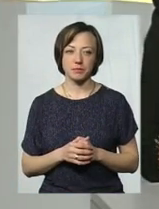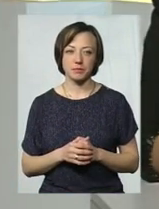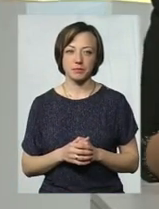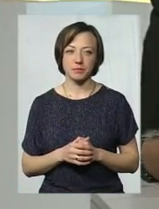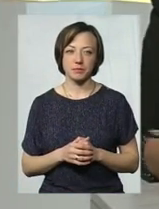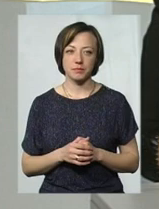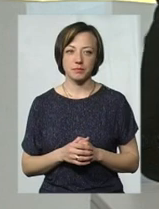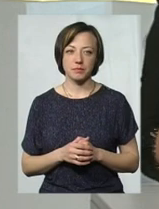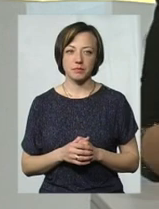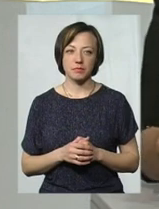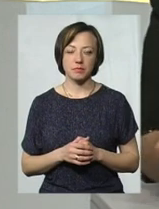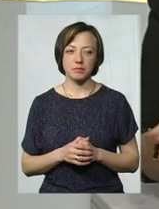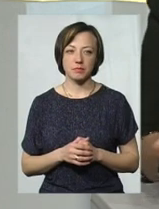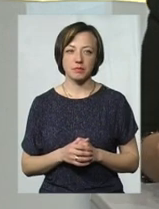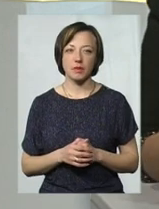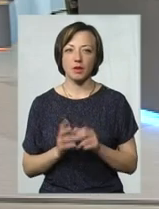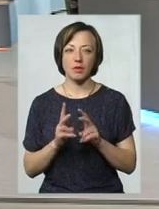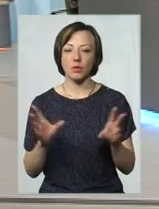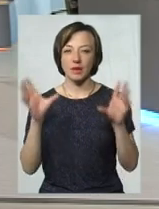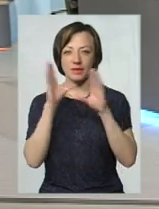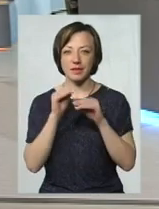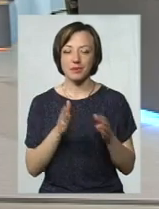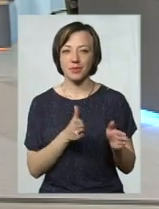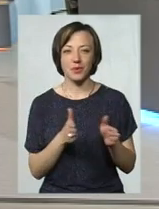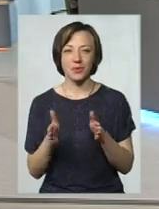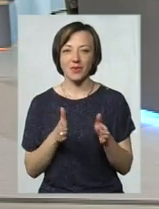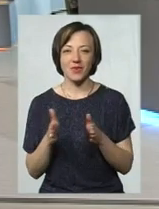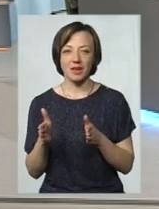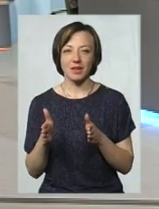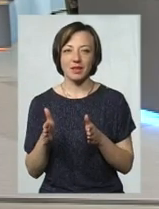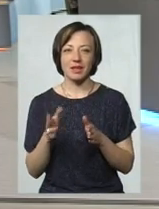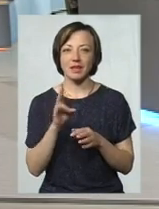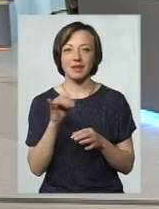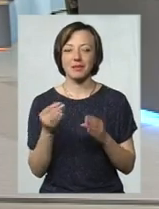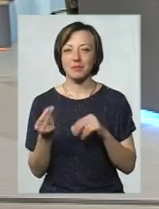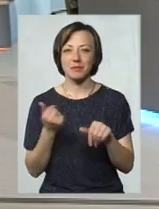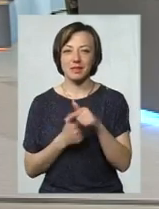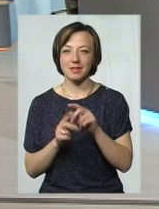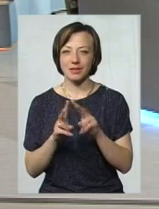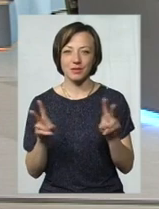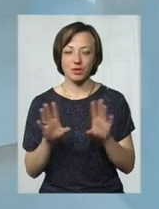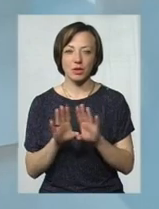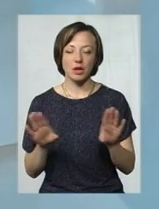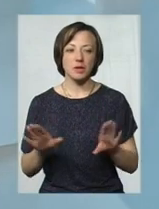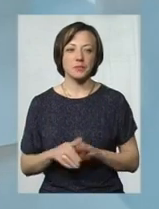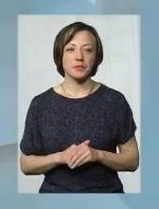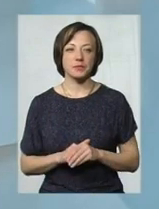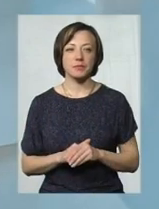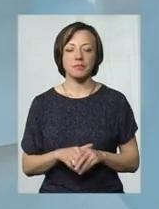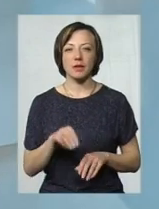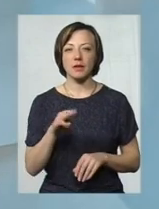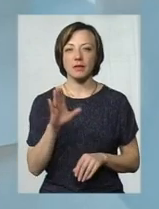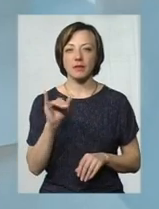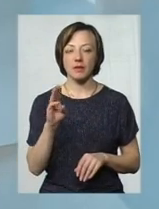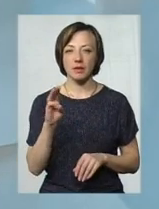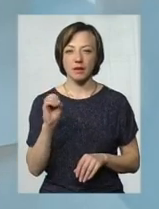Коментували це тим, ну ніби, щоб ніхто не встиг підготуватись. Ні бізнес, ніхто. До речі, твіттер, ну ми